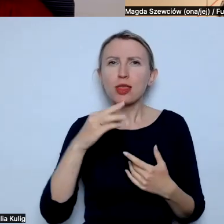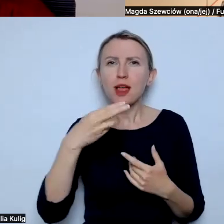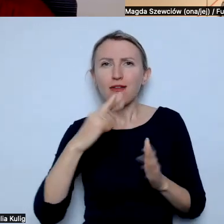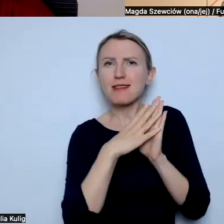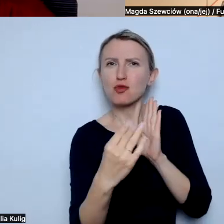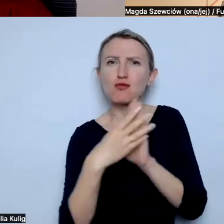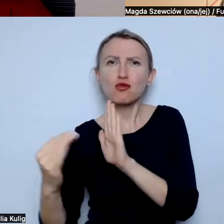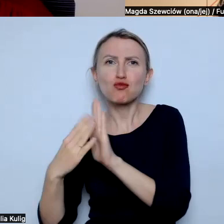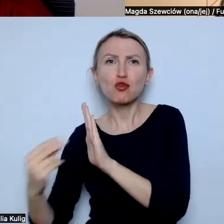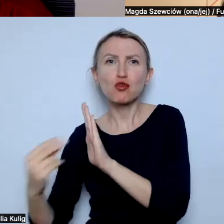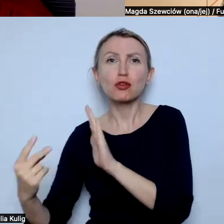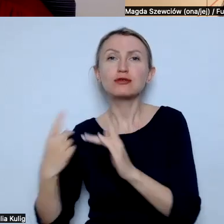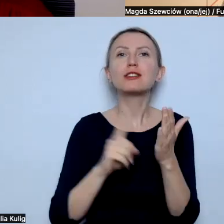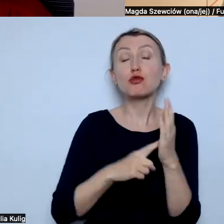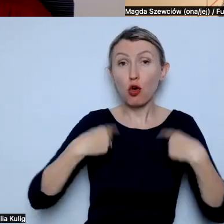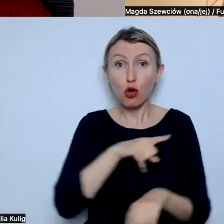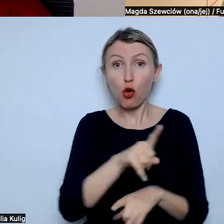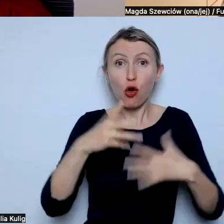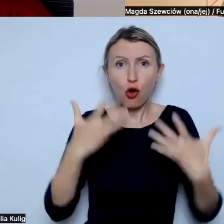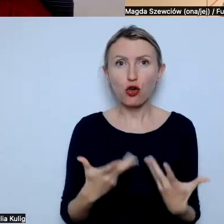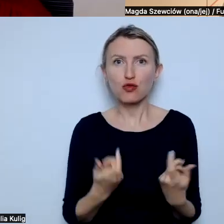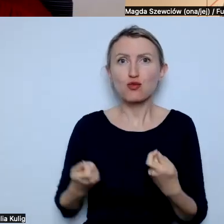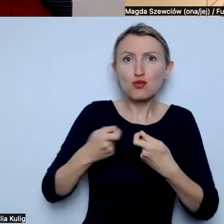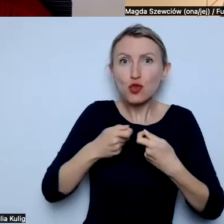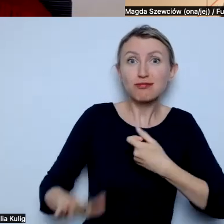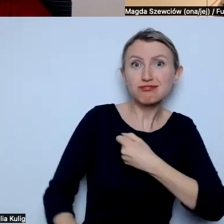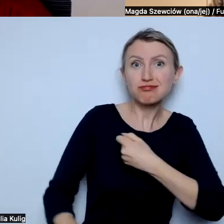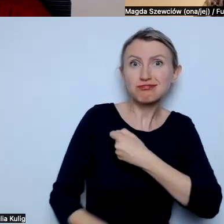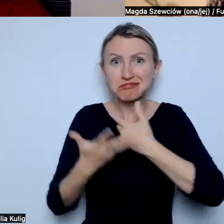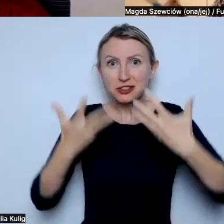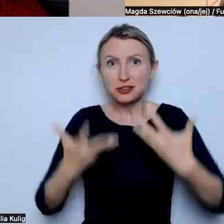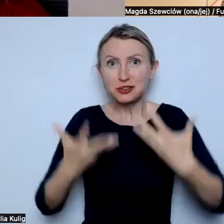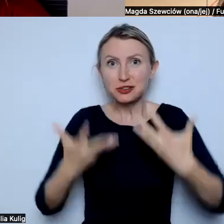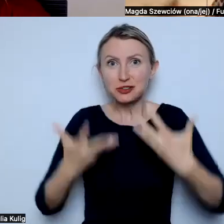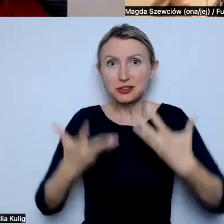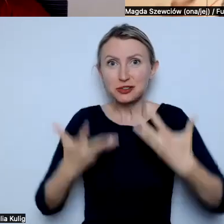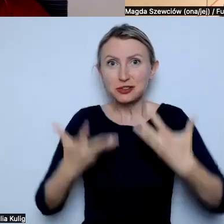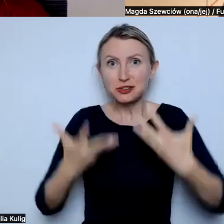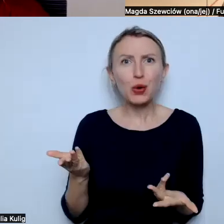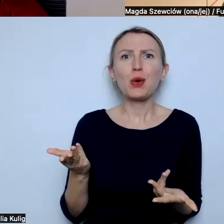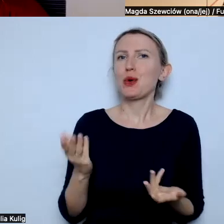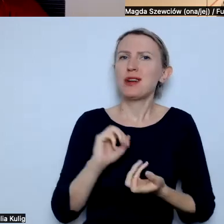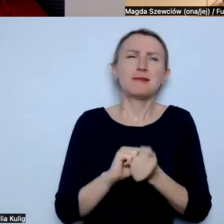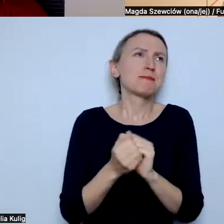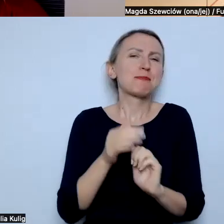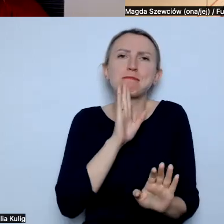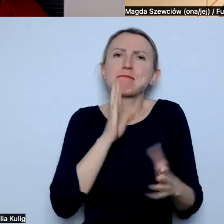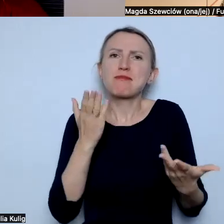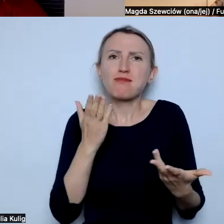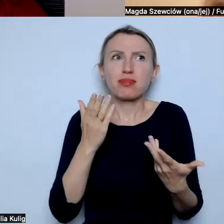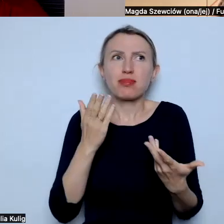że często osoby, które nawet by chciały być sojusznicze, zwyczajnie się boją, boją się albo jakichś też tych